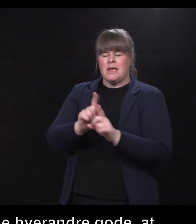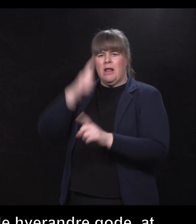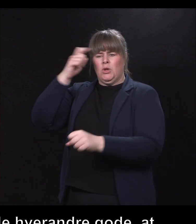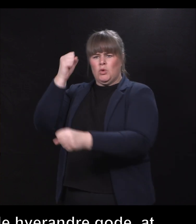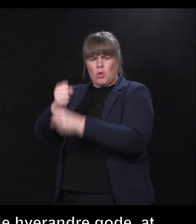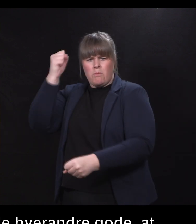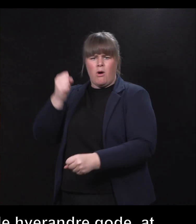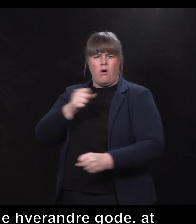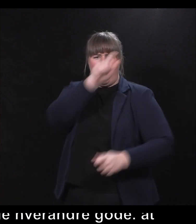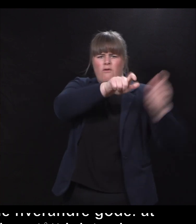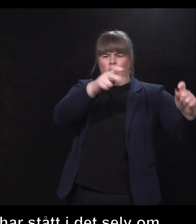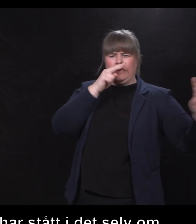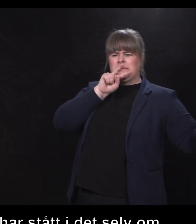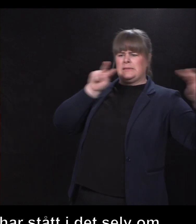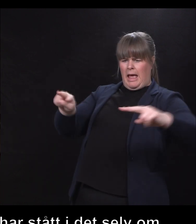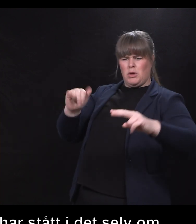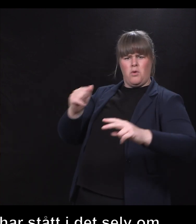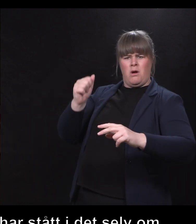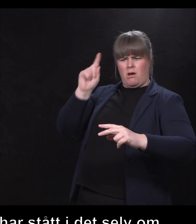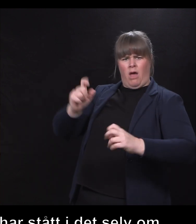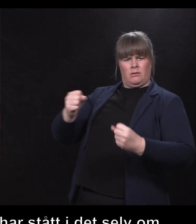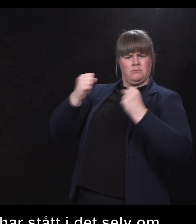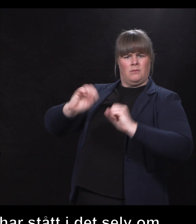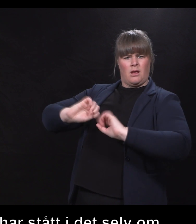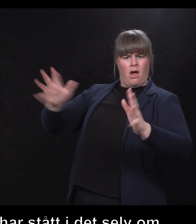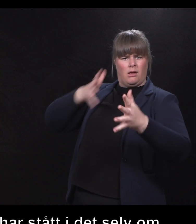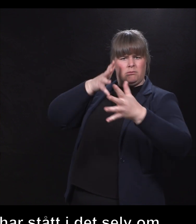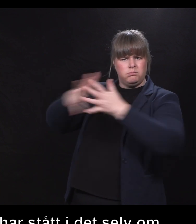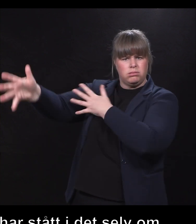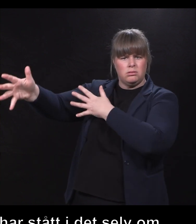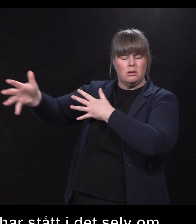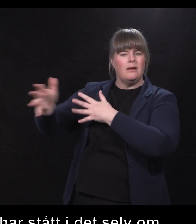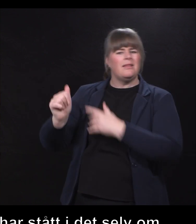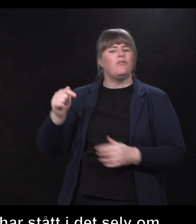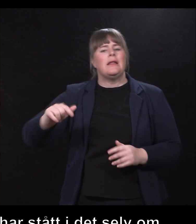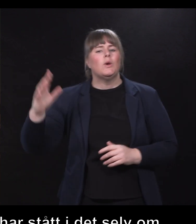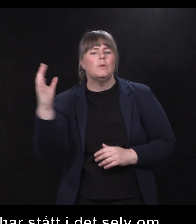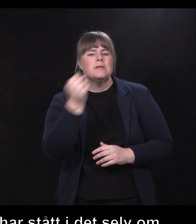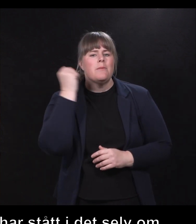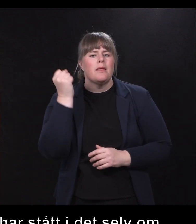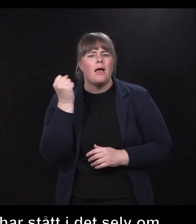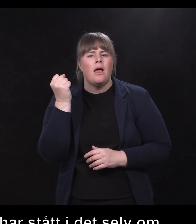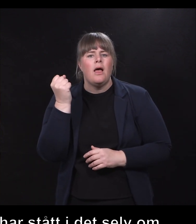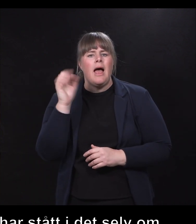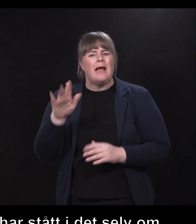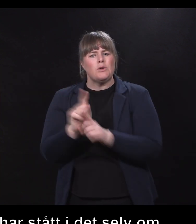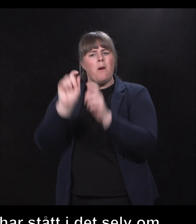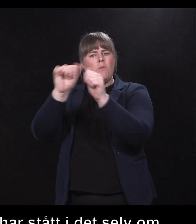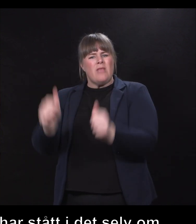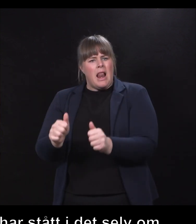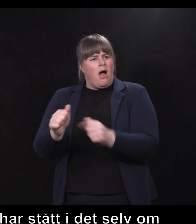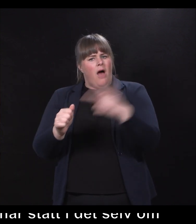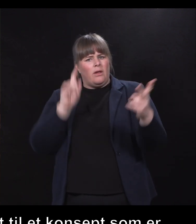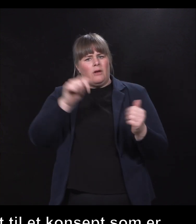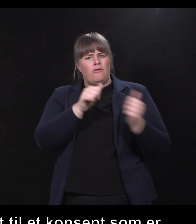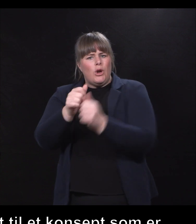mer at dette har livet trett, så har det gjort det til et konsept som på en måte er kanskje til etterfølgelse, vil jeg påstå. Fordi det